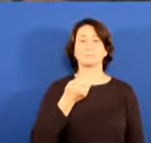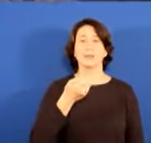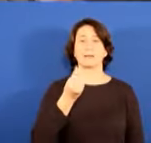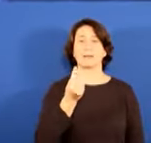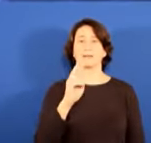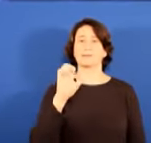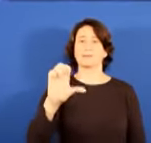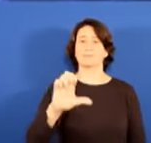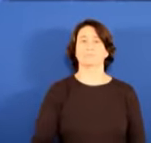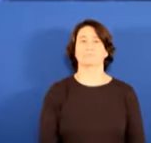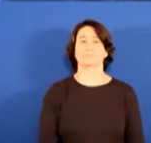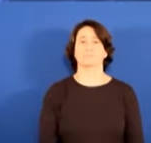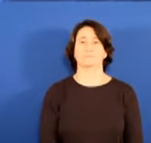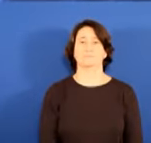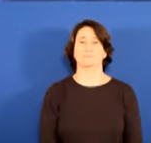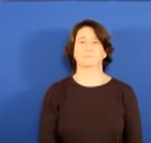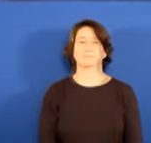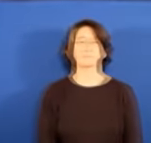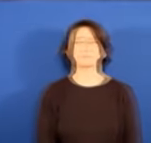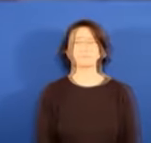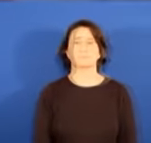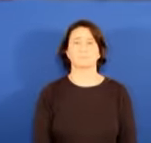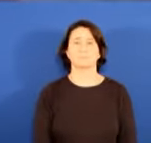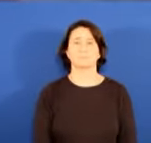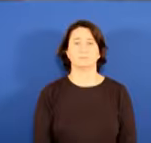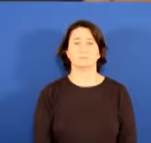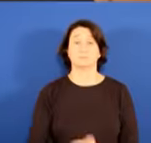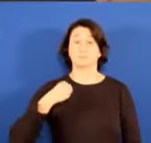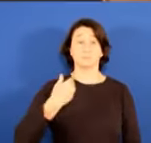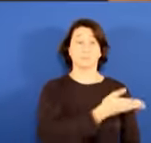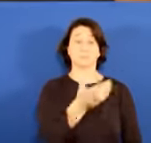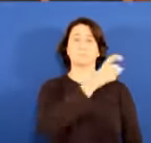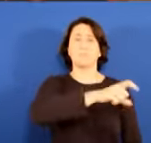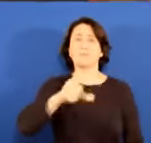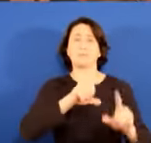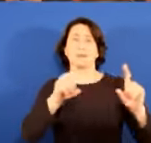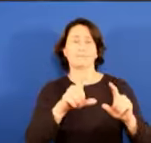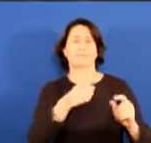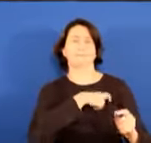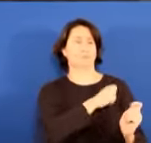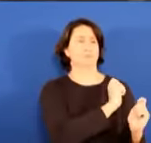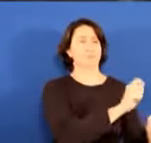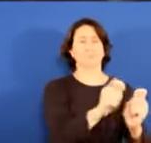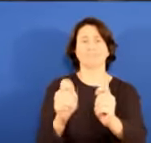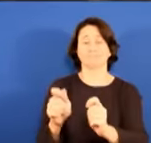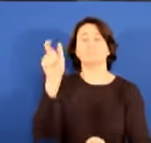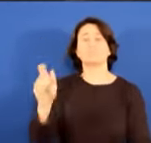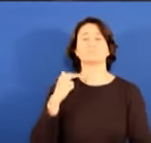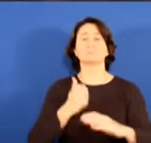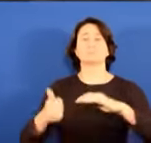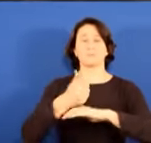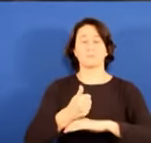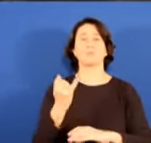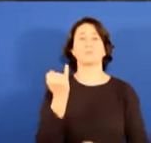hainbat balio transmititzen dituela, lankidetza, elkartasuna eta ubekuntza pertsonala. Eta esan du, balio horiek, inoiz